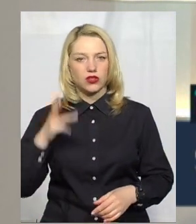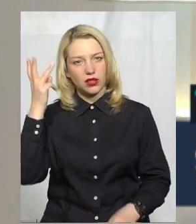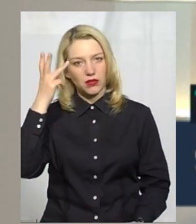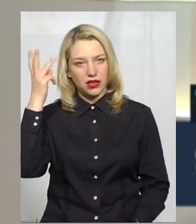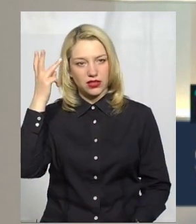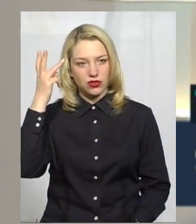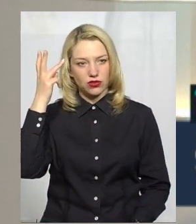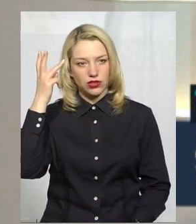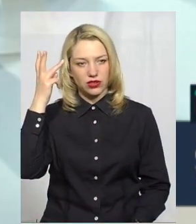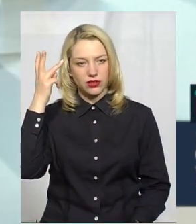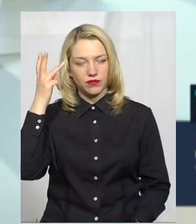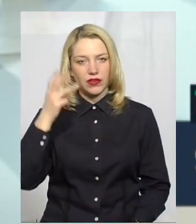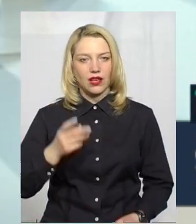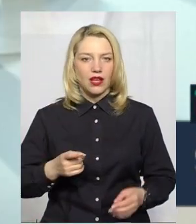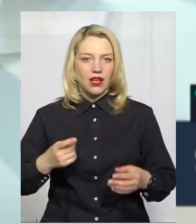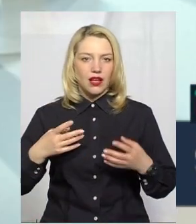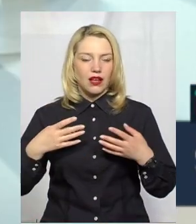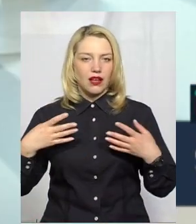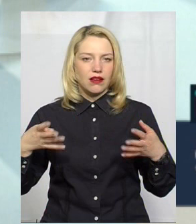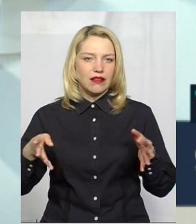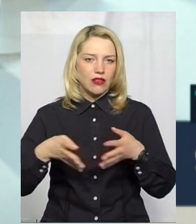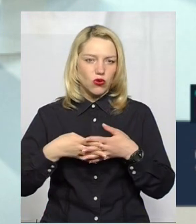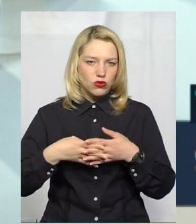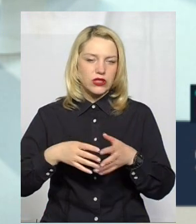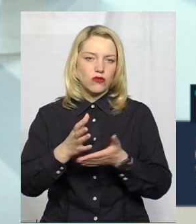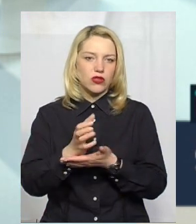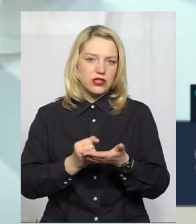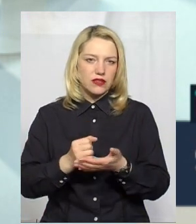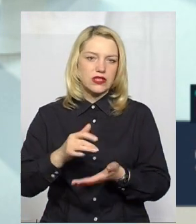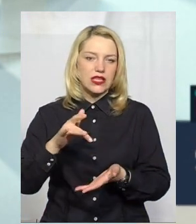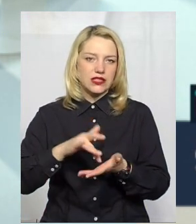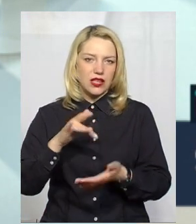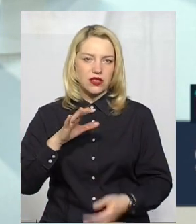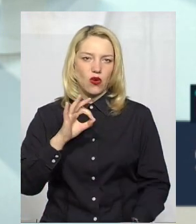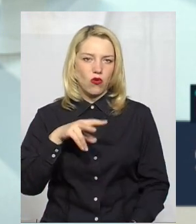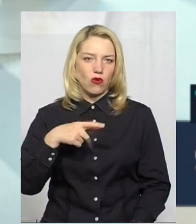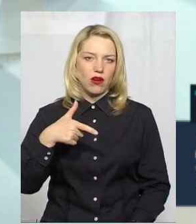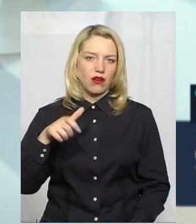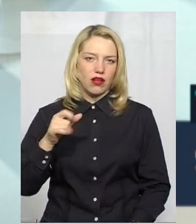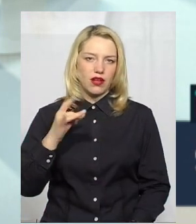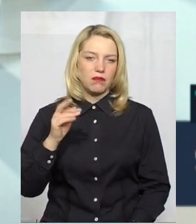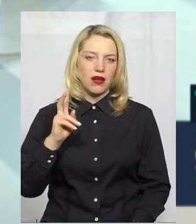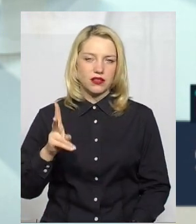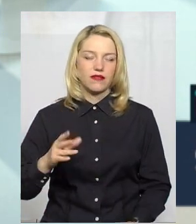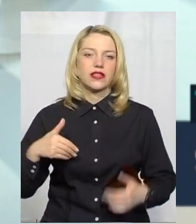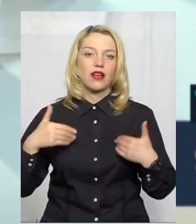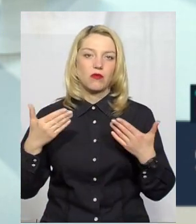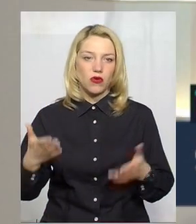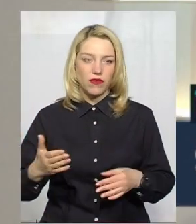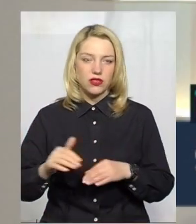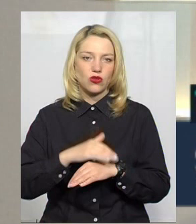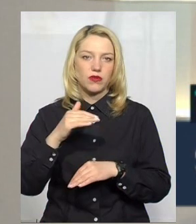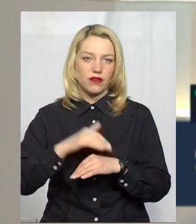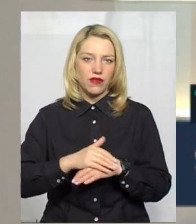Хмельницького інклюзивно-ресурсного центру Ольгою Рибак. Вітаю вас. Доброго вечора. Нагадую,